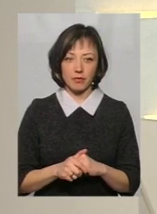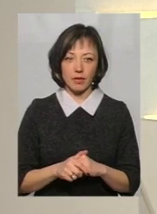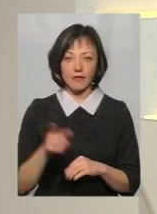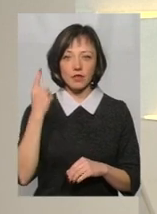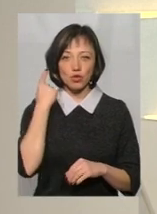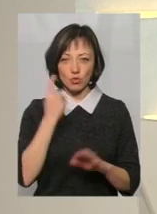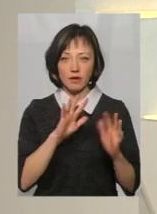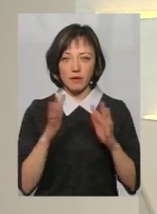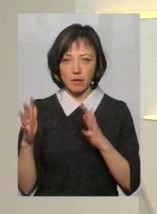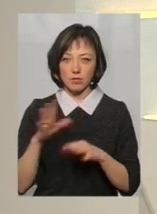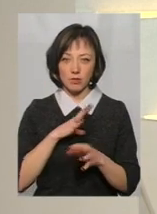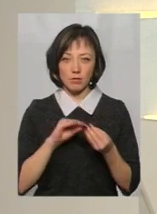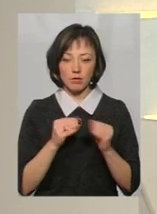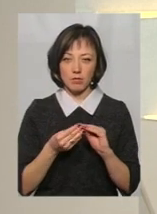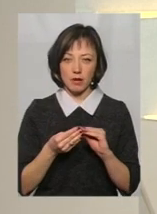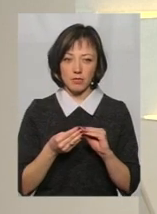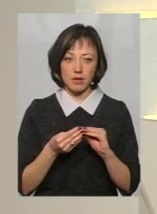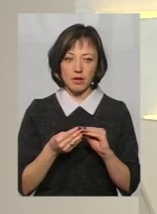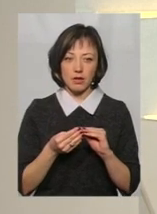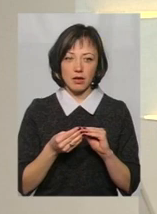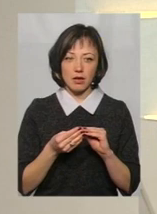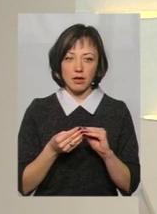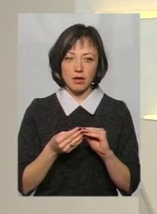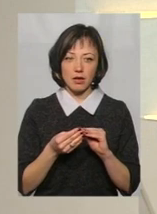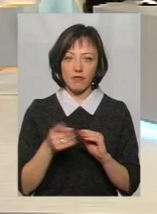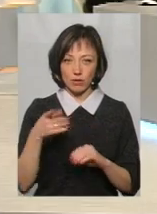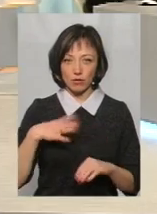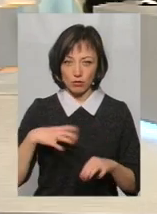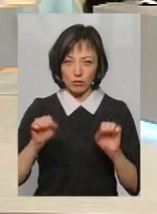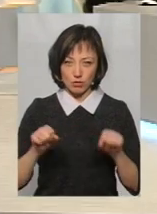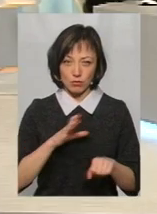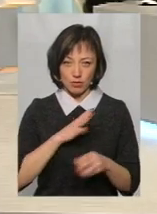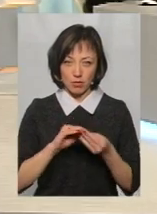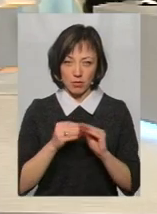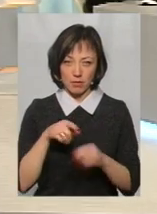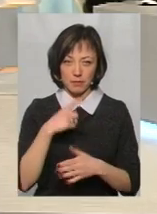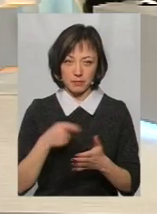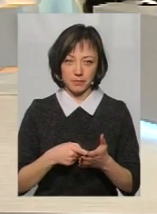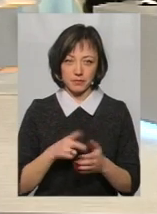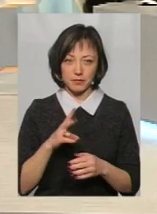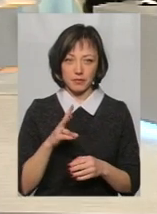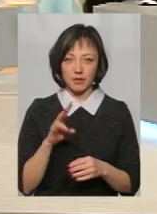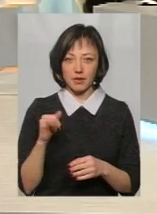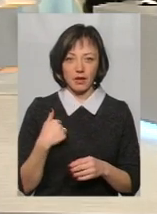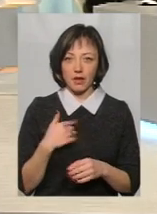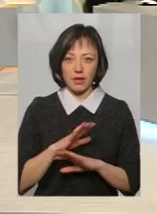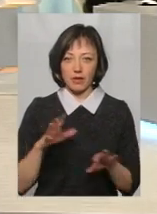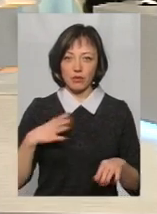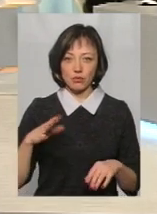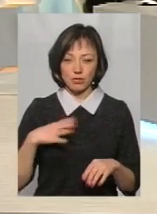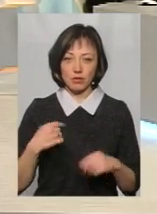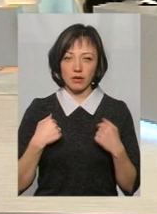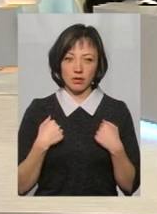ви чули, що були в когось проблеми, тому що так сказали, слава Богу, тобто ви очікули, що можуть бути проблеми, так? Чи ні? Ні, я не очікував,